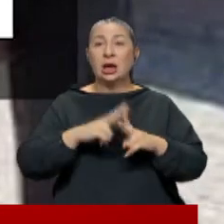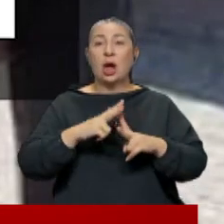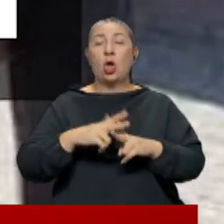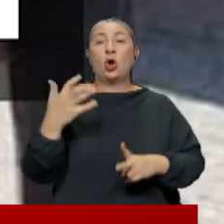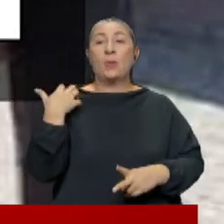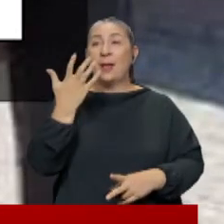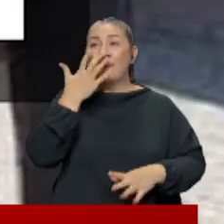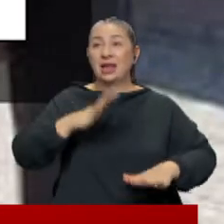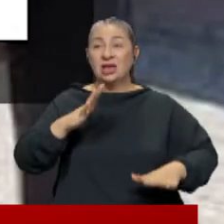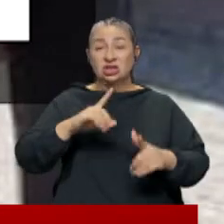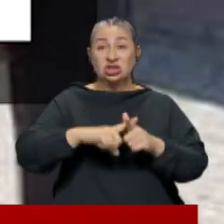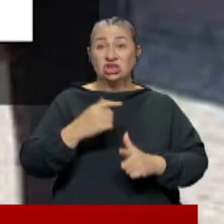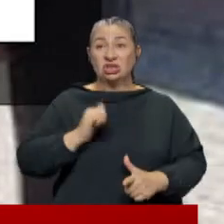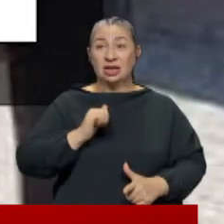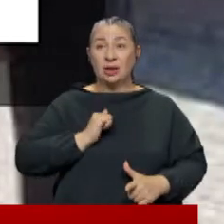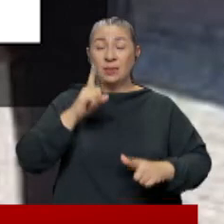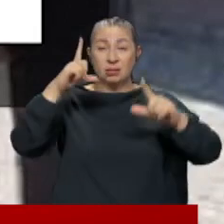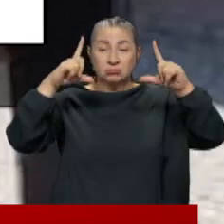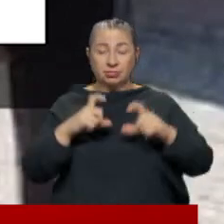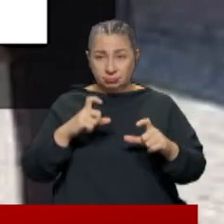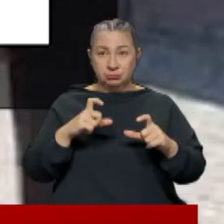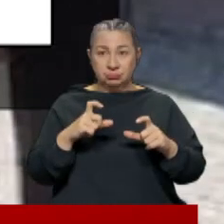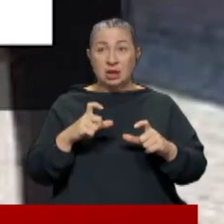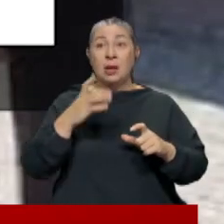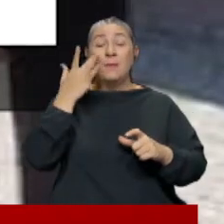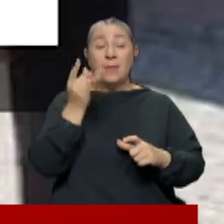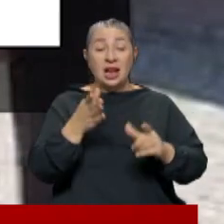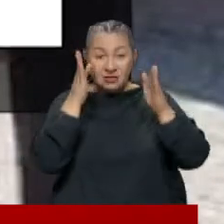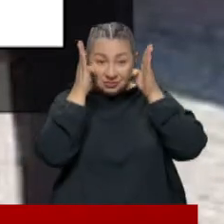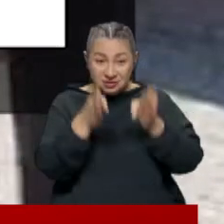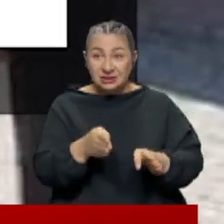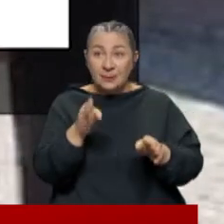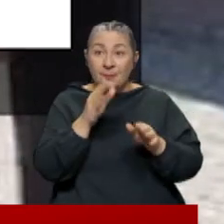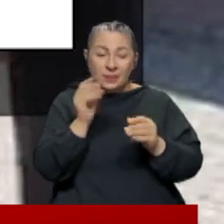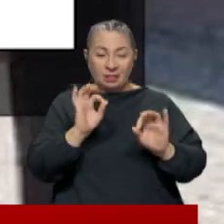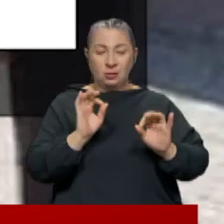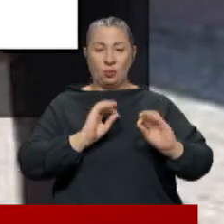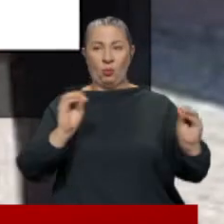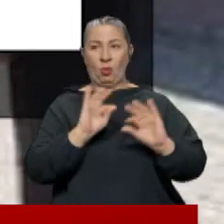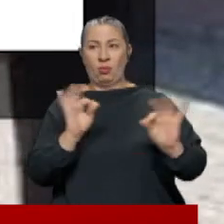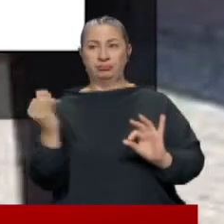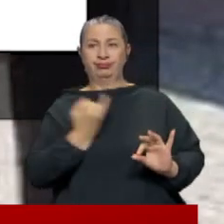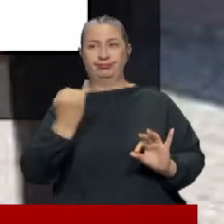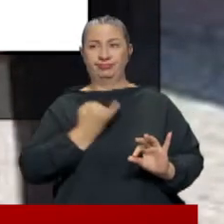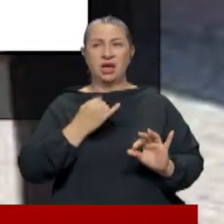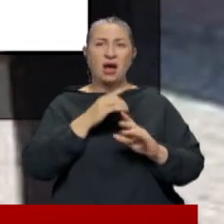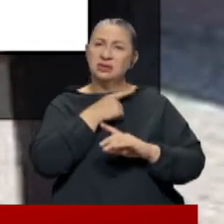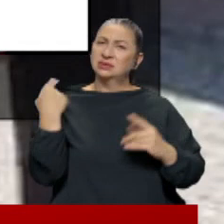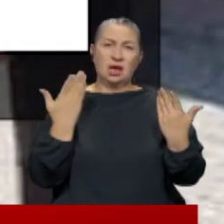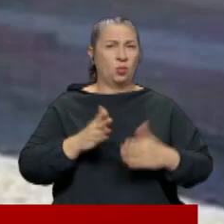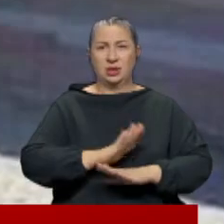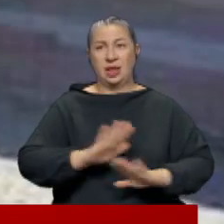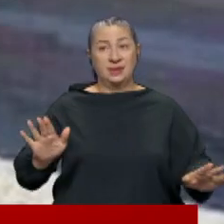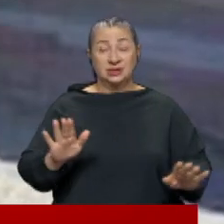komutanını bekleyen jandarmamızın alınmış bir görüntü kesitinin belli odaklarca tezvirat malzemesi olarak kullanılması asla kabul